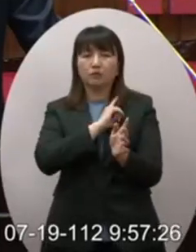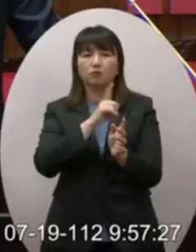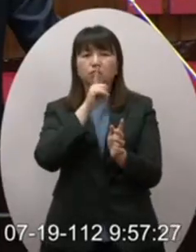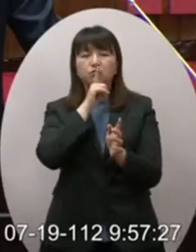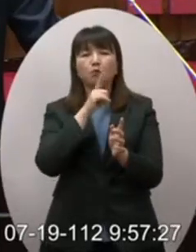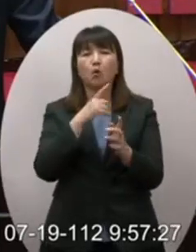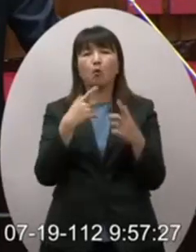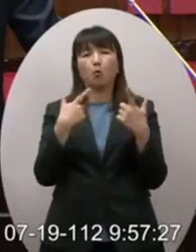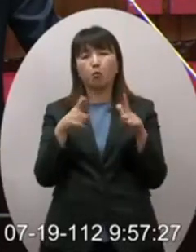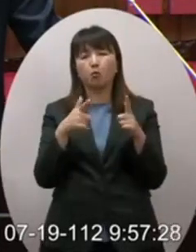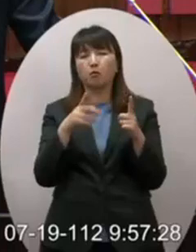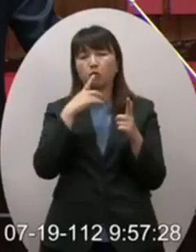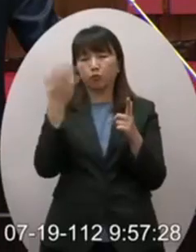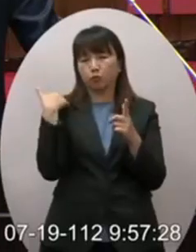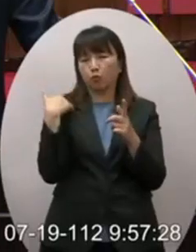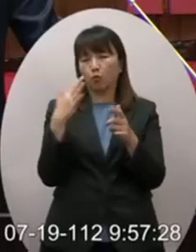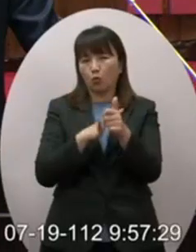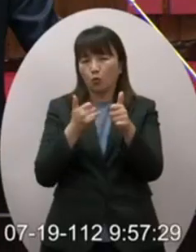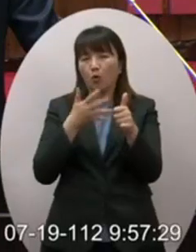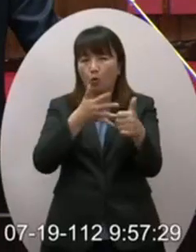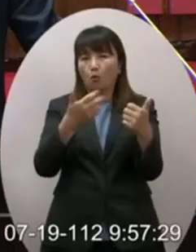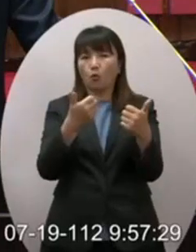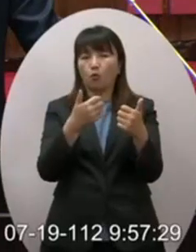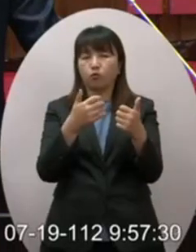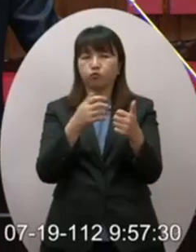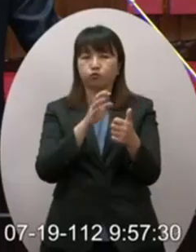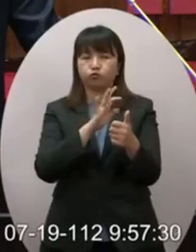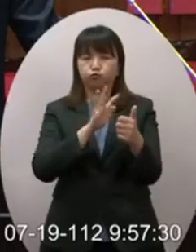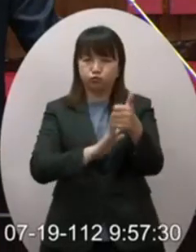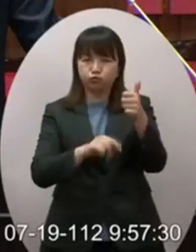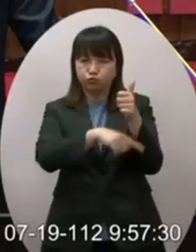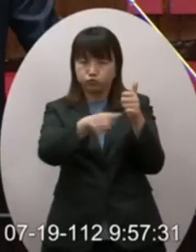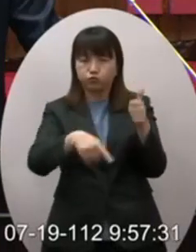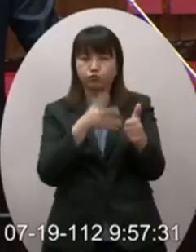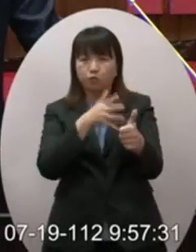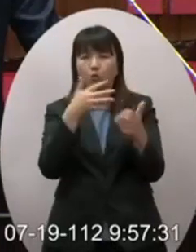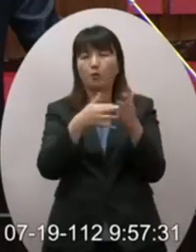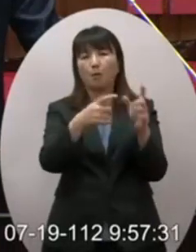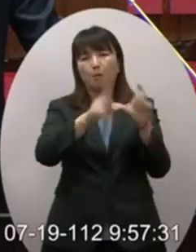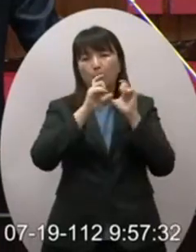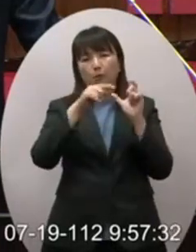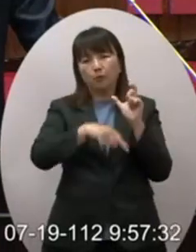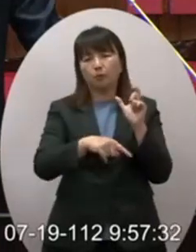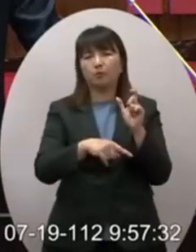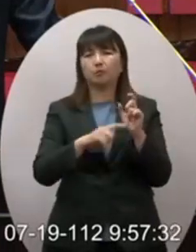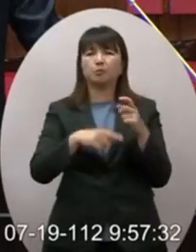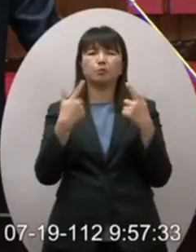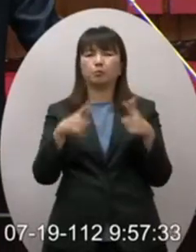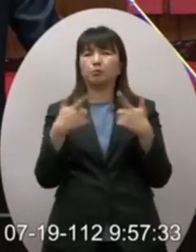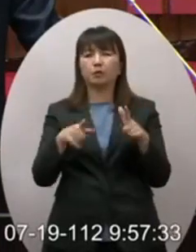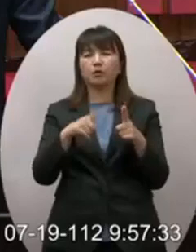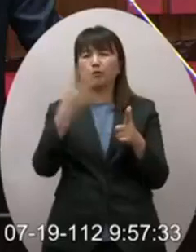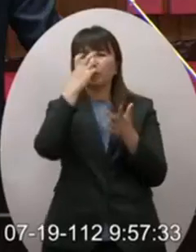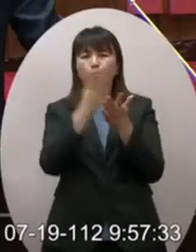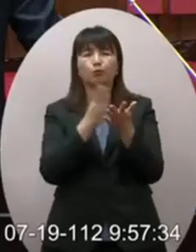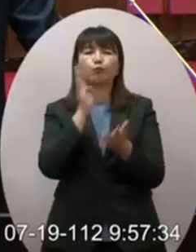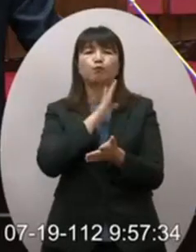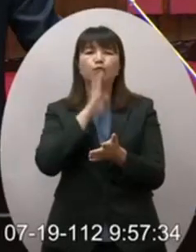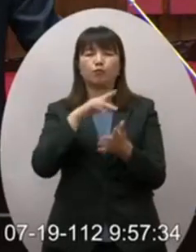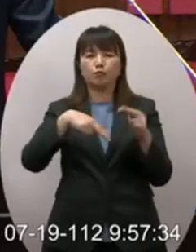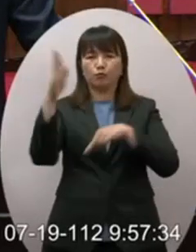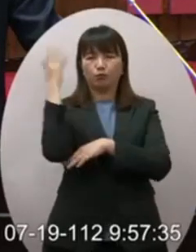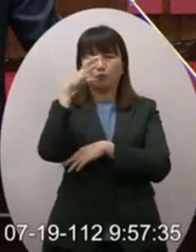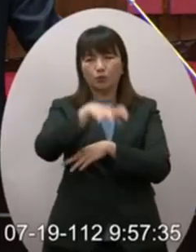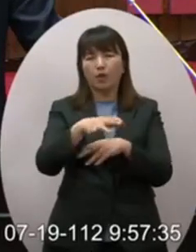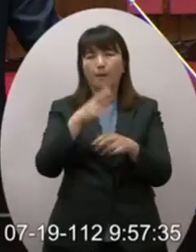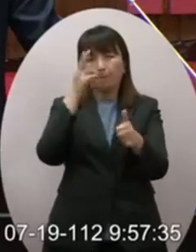認沒效因為我在委員會我問過你們的官員行政官員都跟我們回答這個不是啦這個不用審啦這個是行